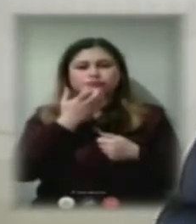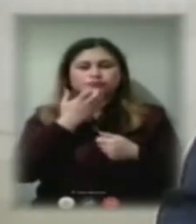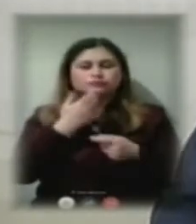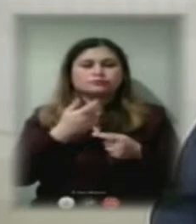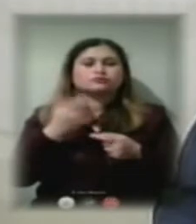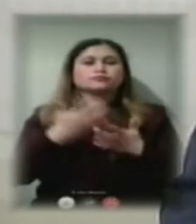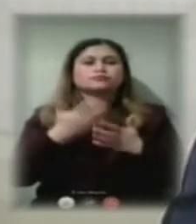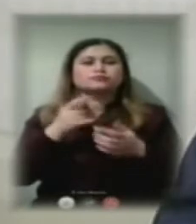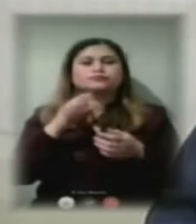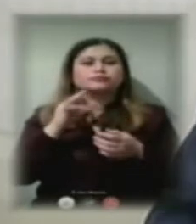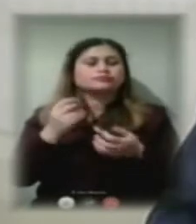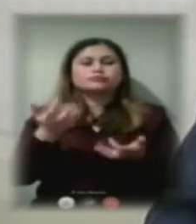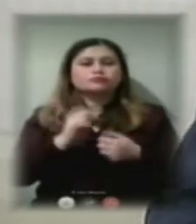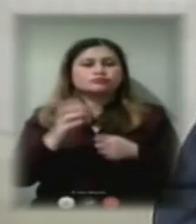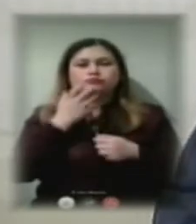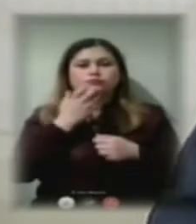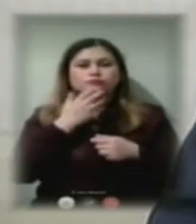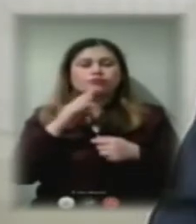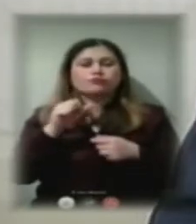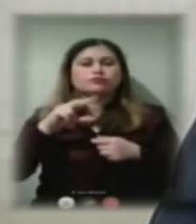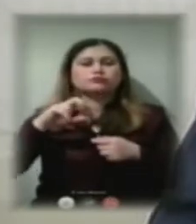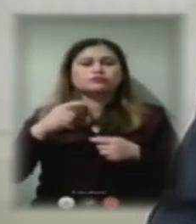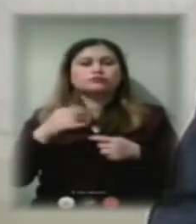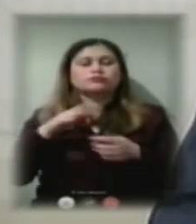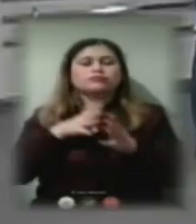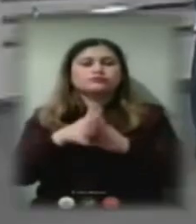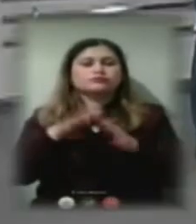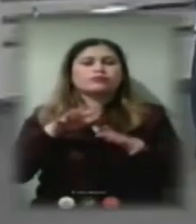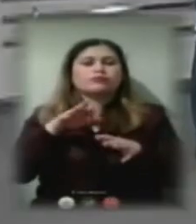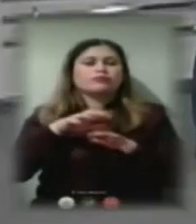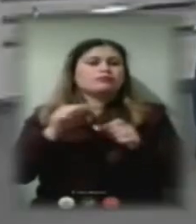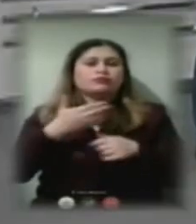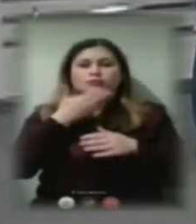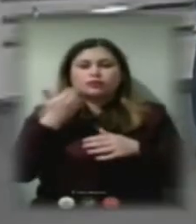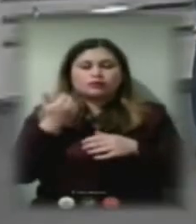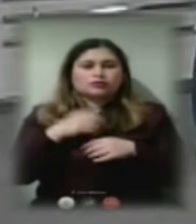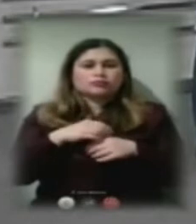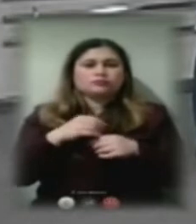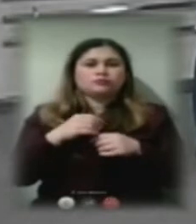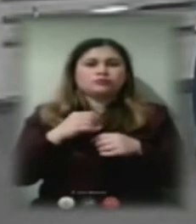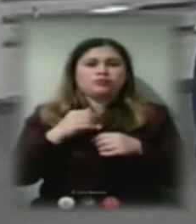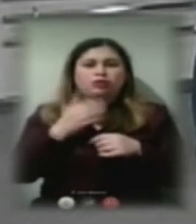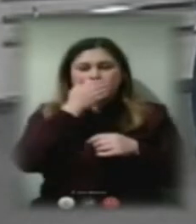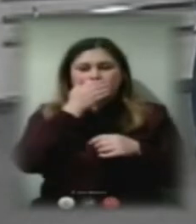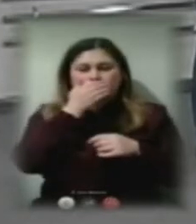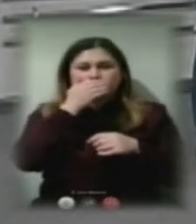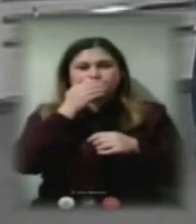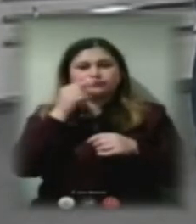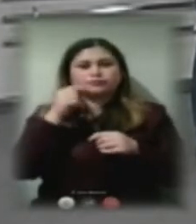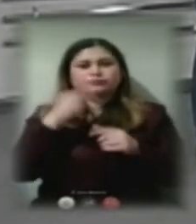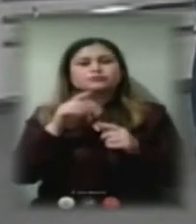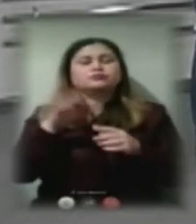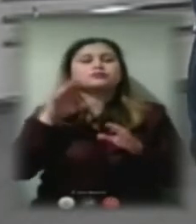вони не приймають, важелі впливу у місцевої влади немає. Це вже їх питання. Представник